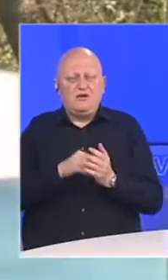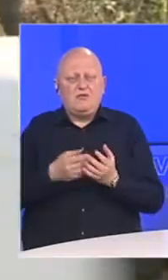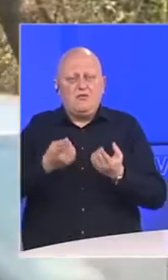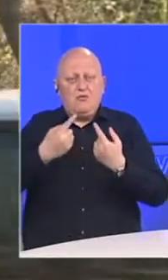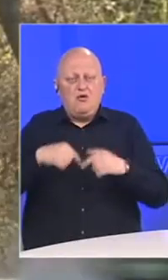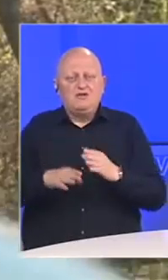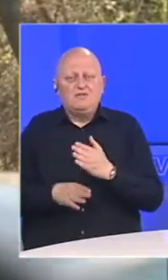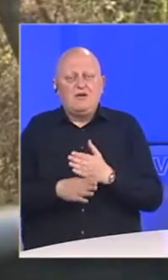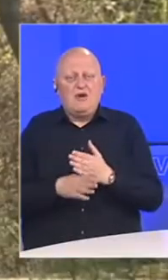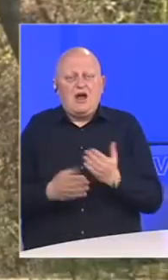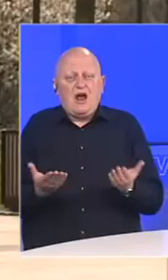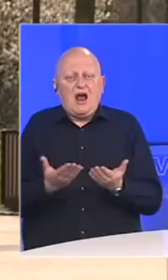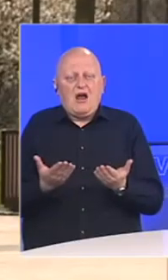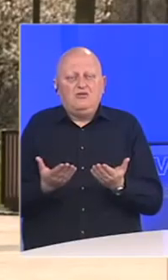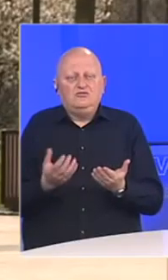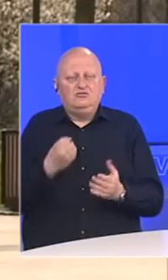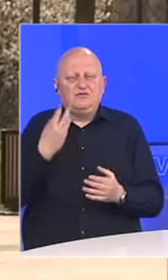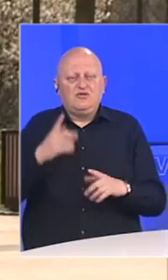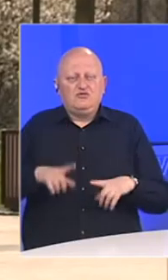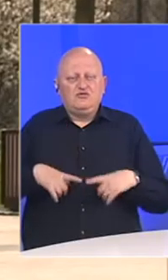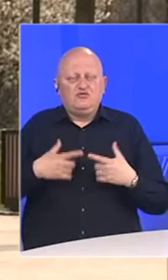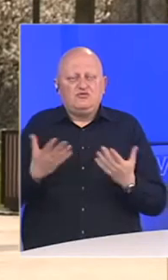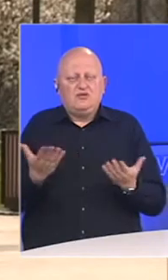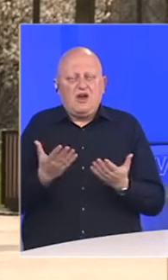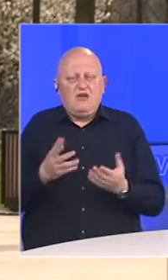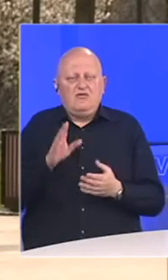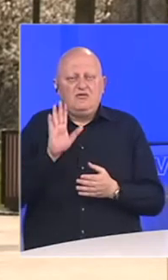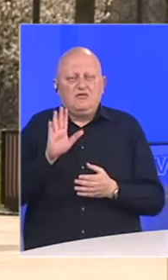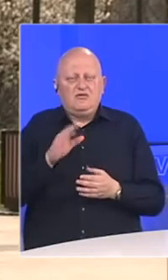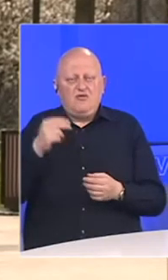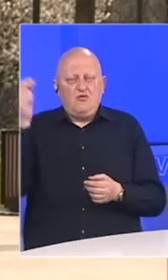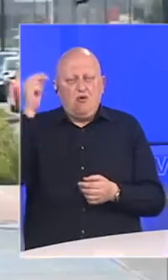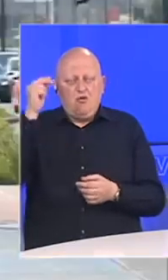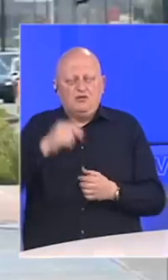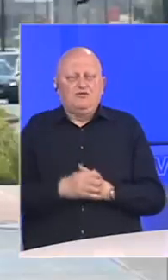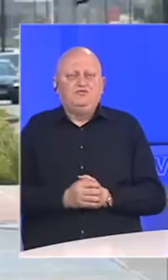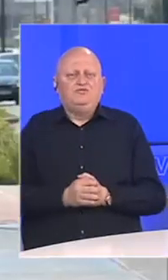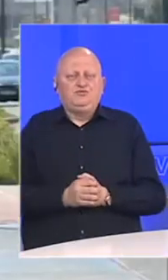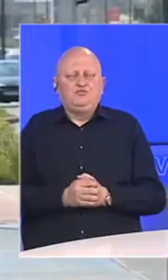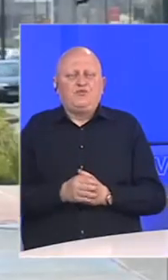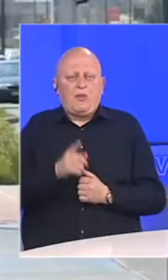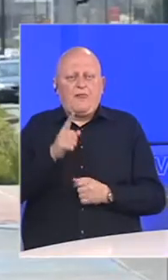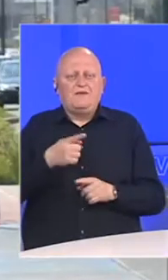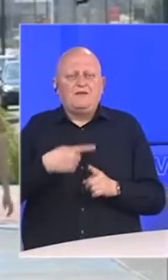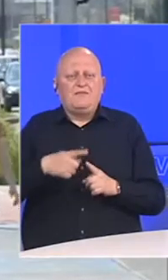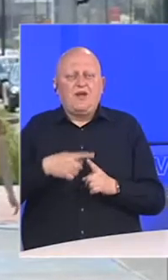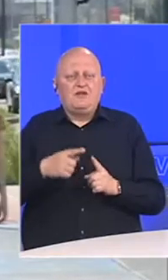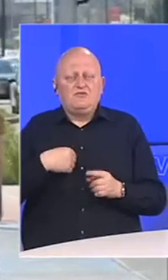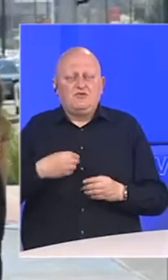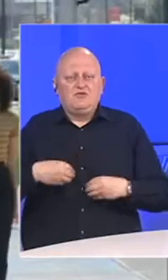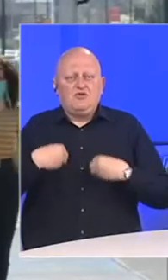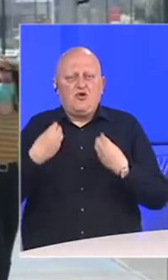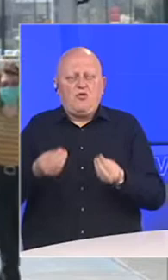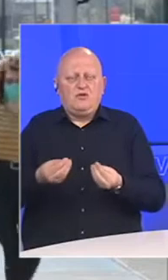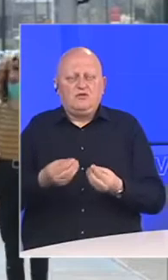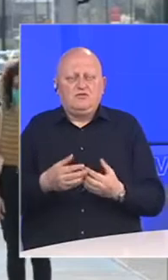posebna pomoć, kako u svakodnevnom životu, tako i u njihovom obrazovanju. I s tim povodom smo se obratili